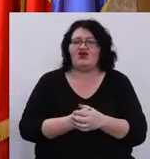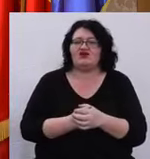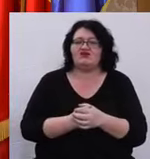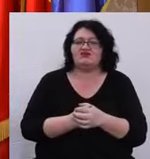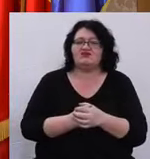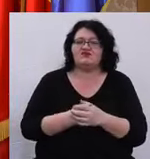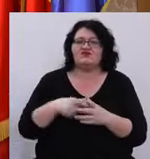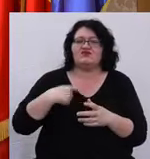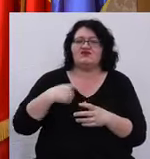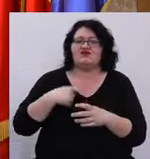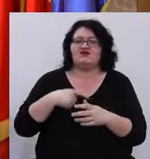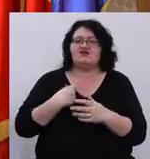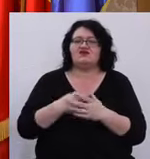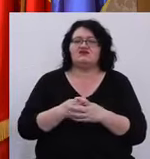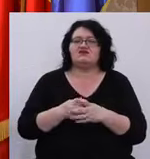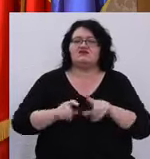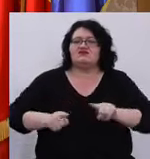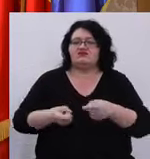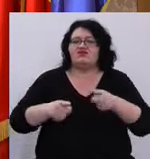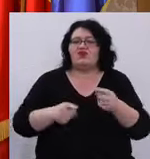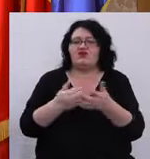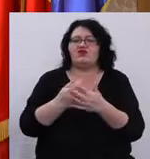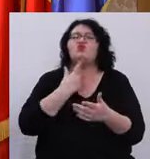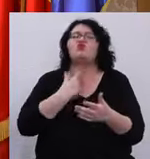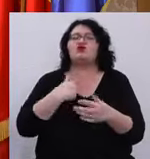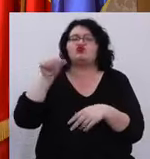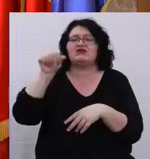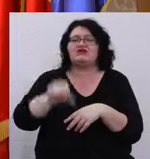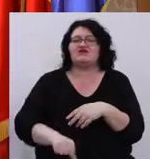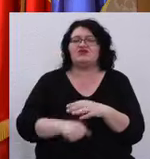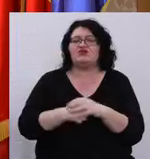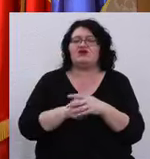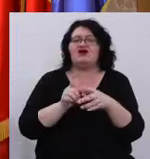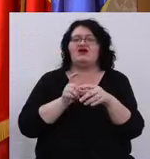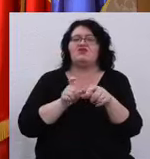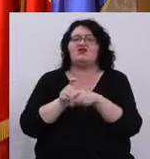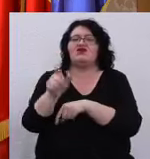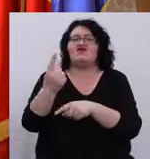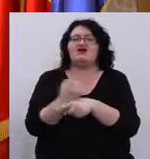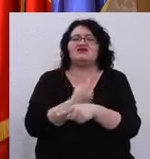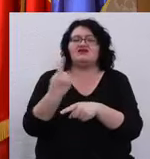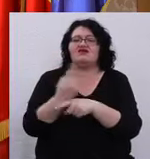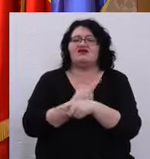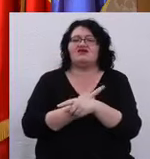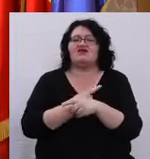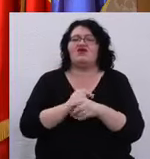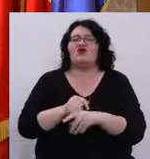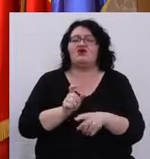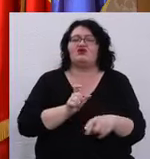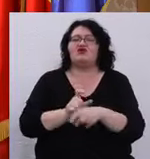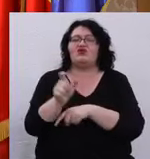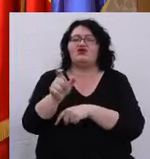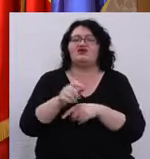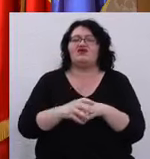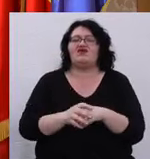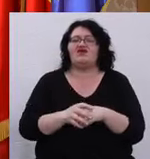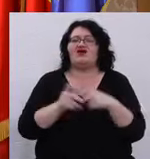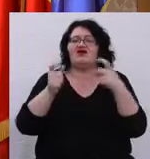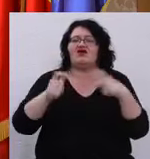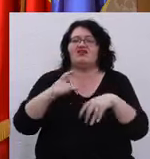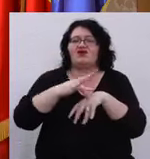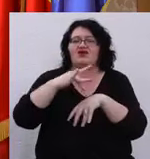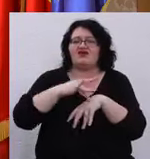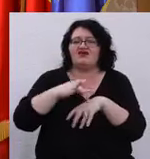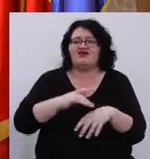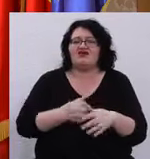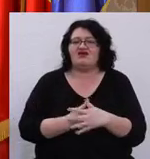Sunt încitări la ură și discriminare împotriva străinilor și împotriva cadrelor medicale.